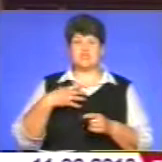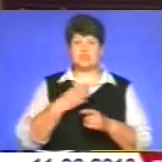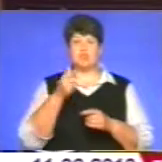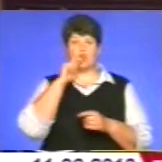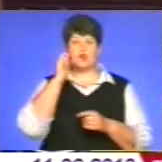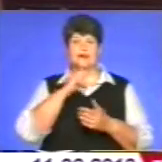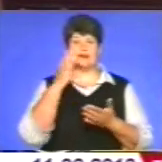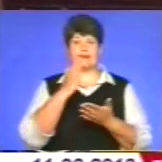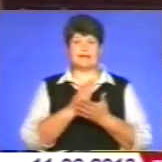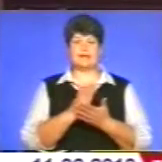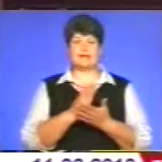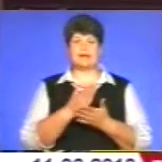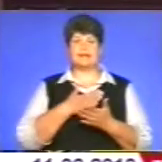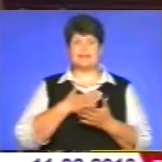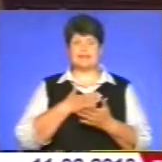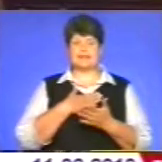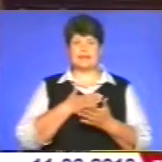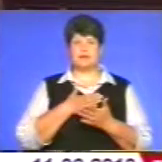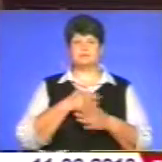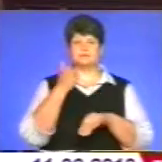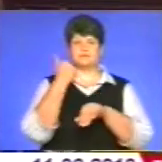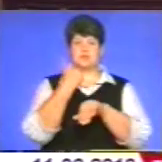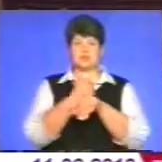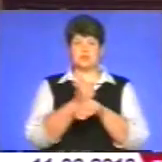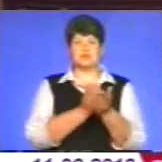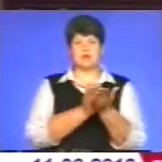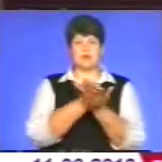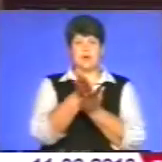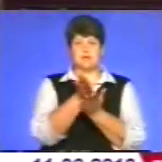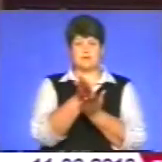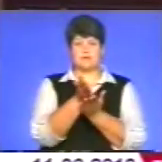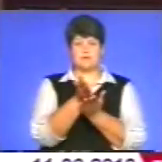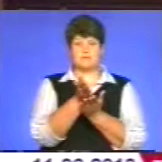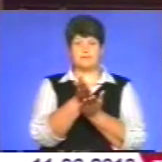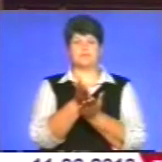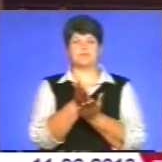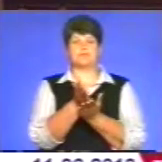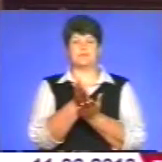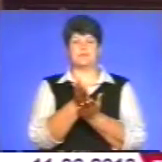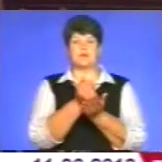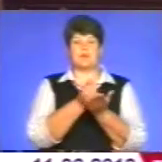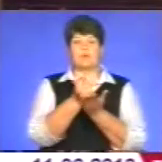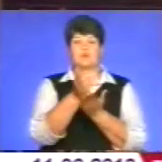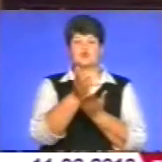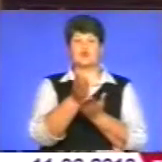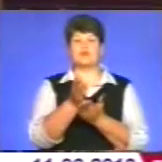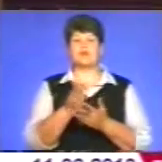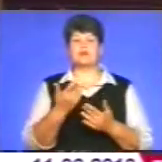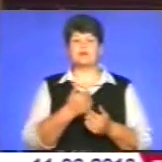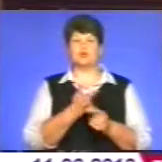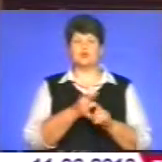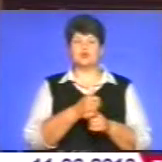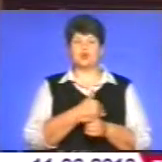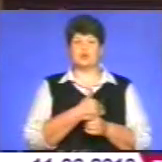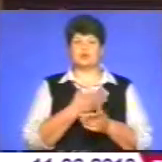нашим стратегічним напрямком для просування, тобто ми дуже хочемо запрошувати